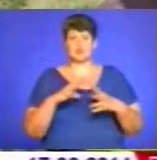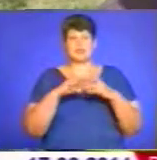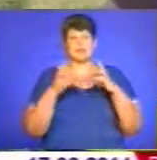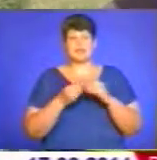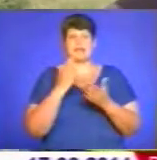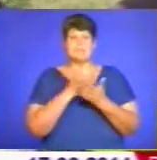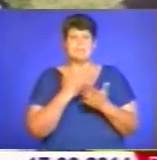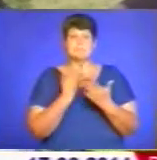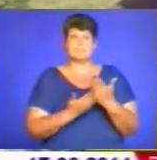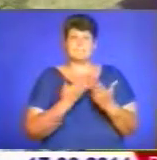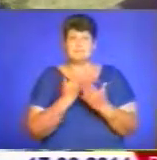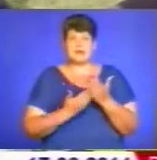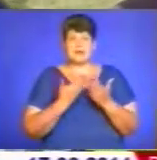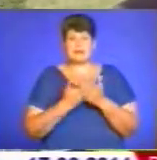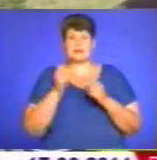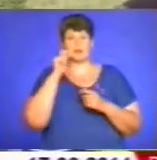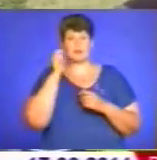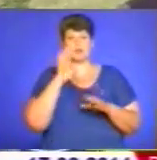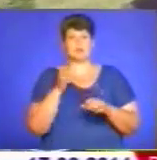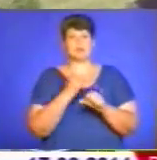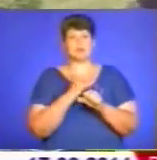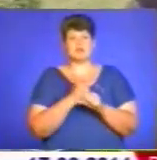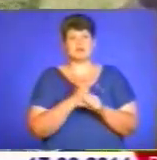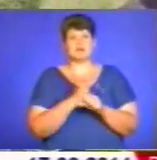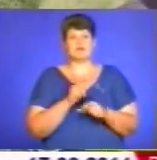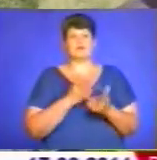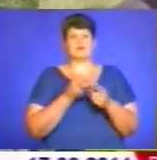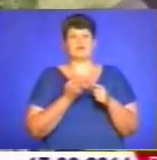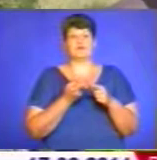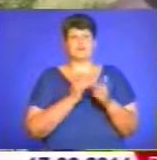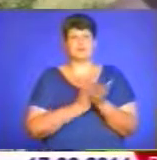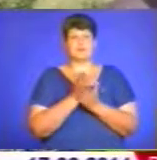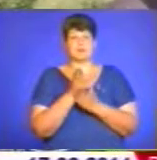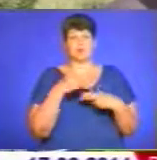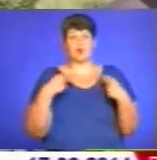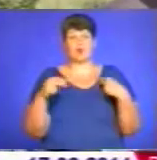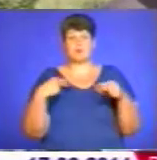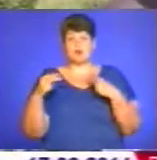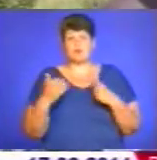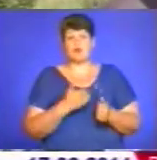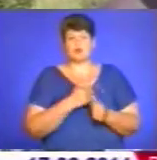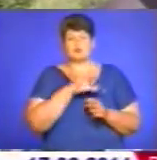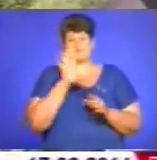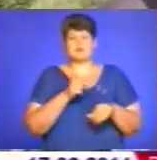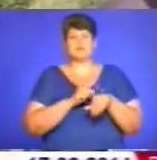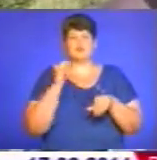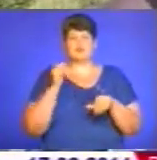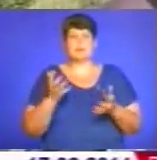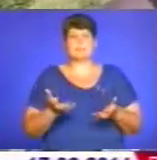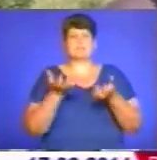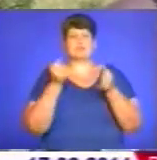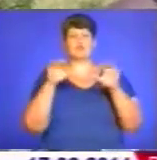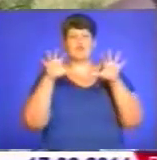і країна і область будуть працювати дуже багато в напрямку кооперації. І ми хочемо, щоб всі відчували підтримку влади, і всі